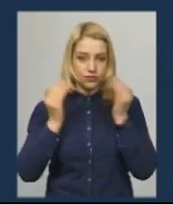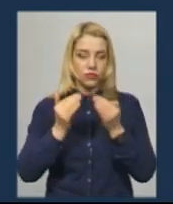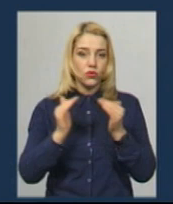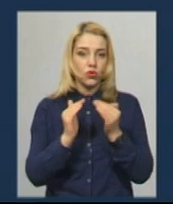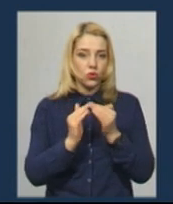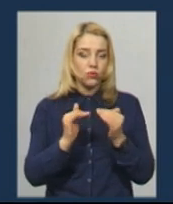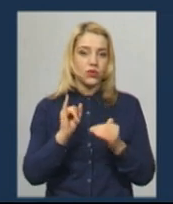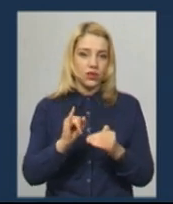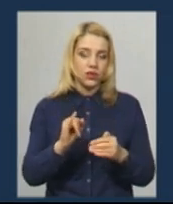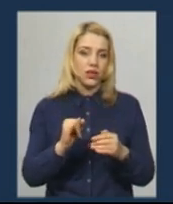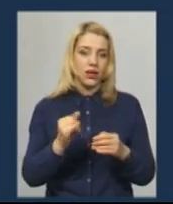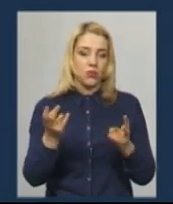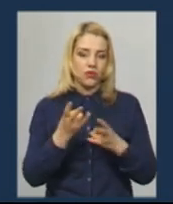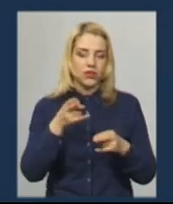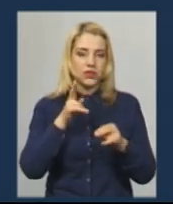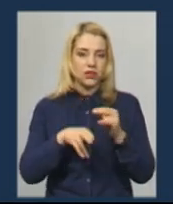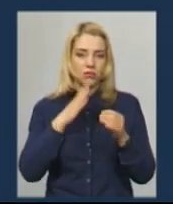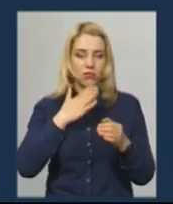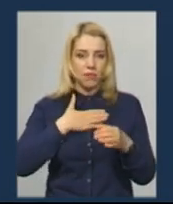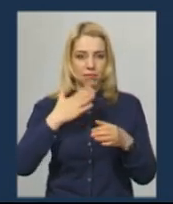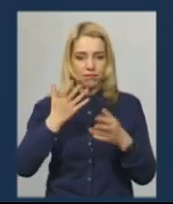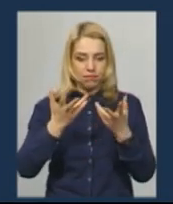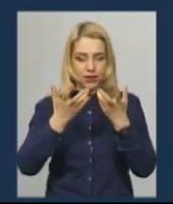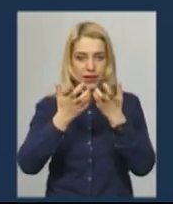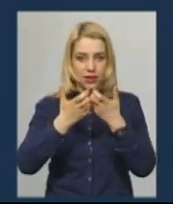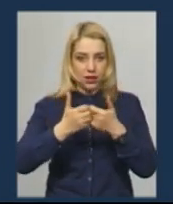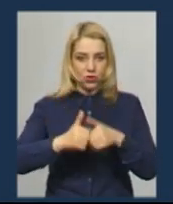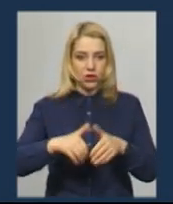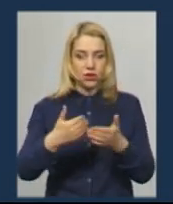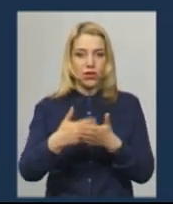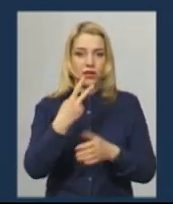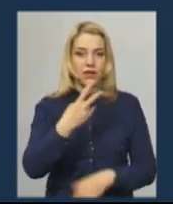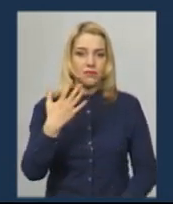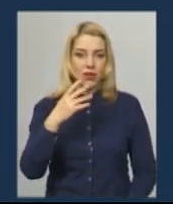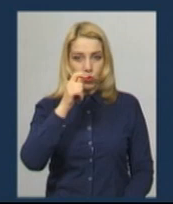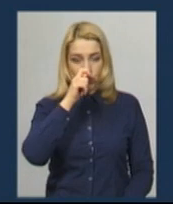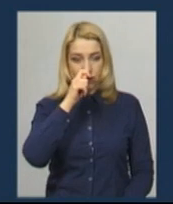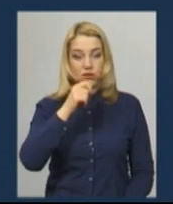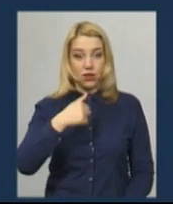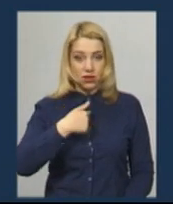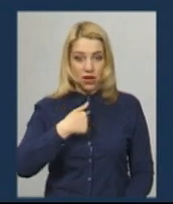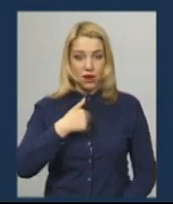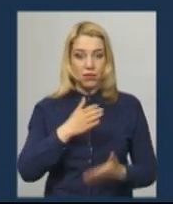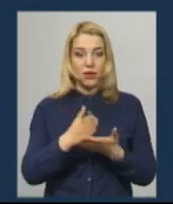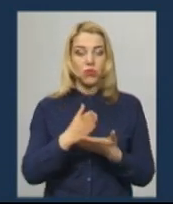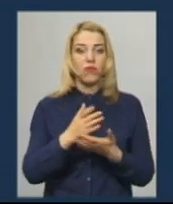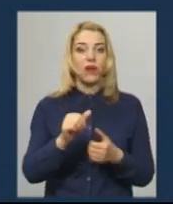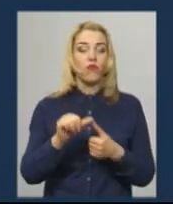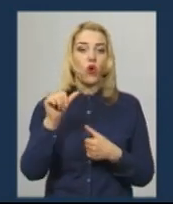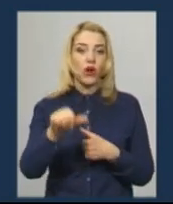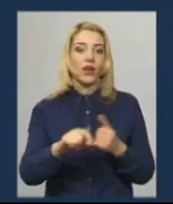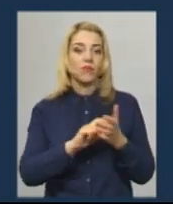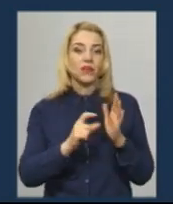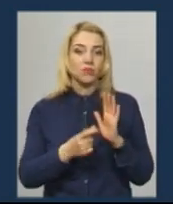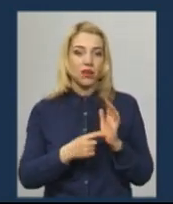яка в мене має закінчитися по моїх підрахунках 25 квітня. Я перебуваю в окремій кімнаті,